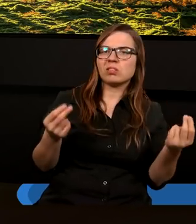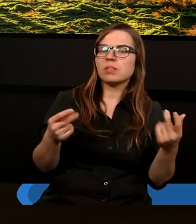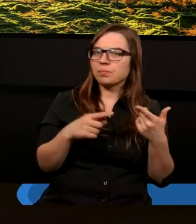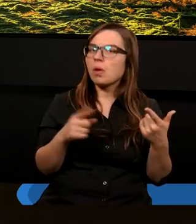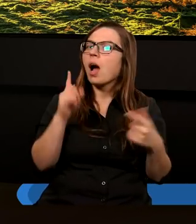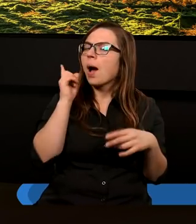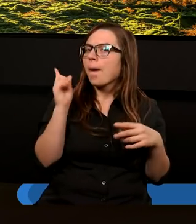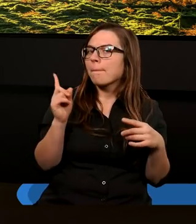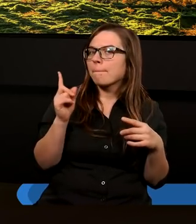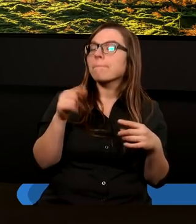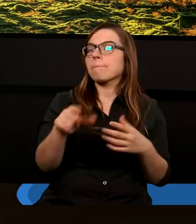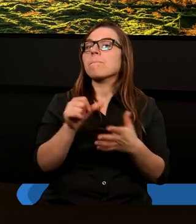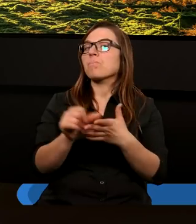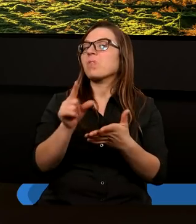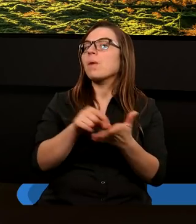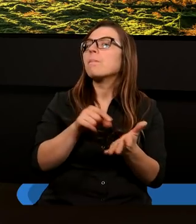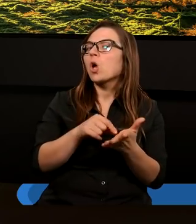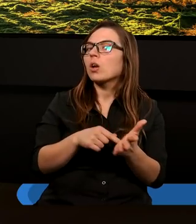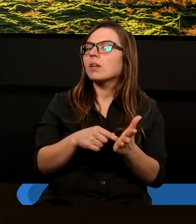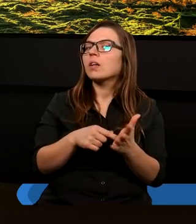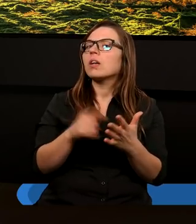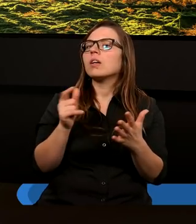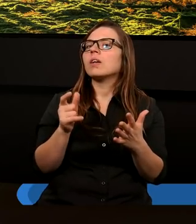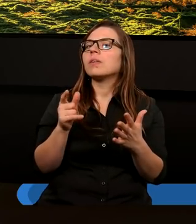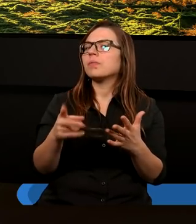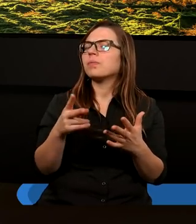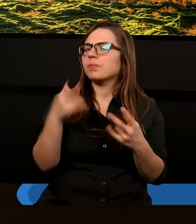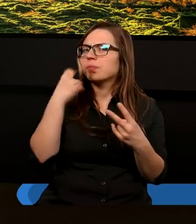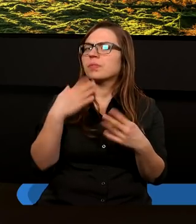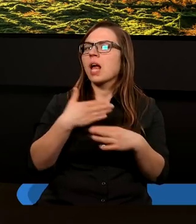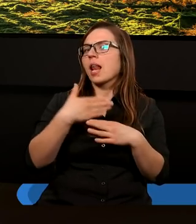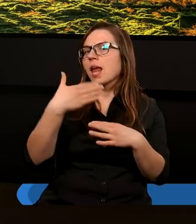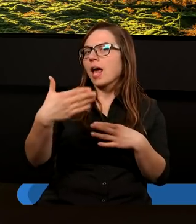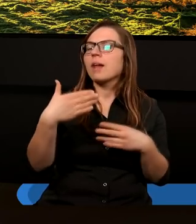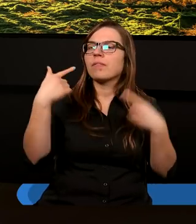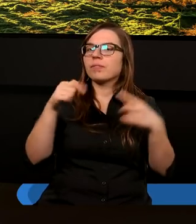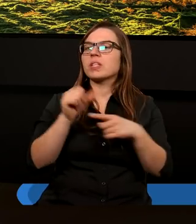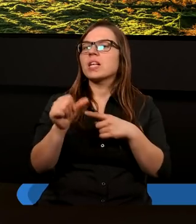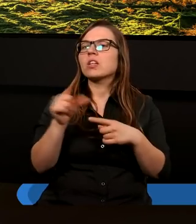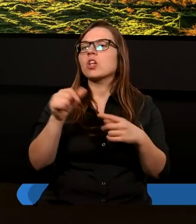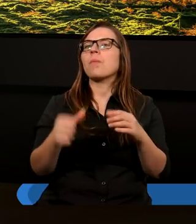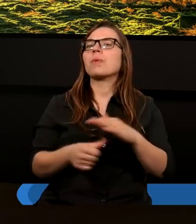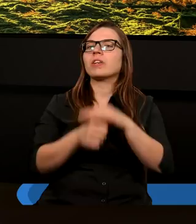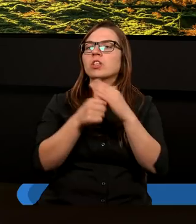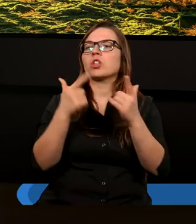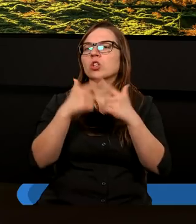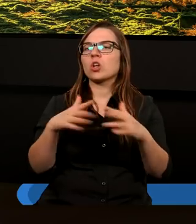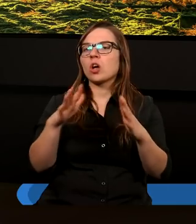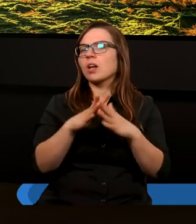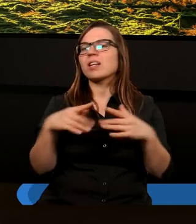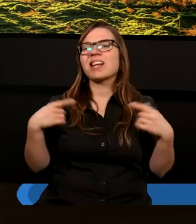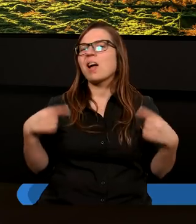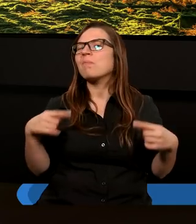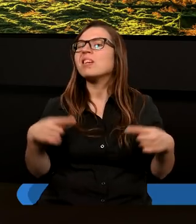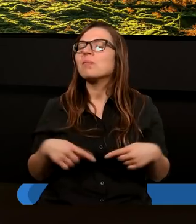No ale to jest Piotr. Ale czy wszyscy byli przekonani? Czytamy dalej w żalej jedenastym, że przywódcy Kościoła jednak nie byli